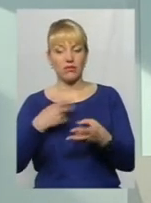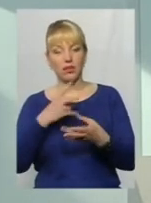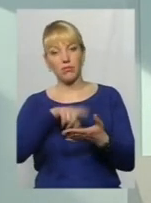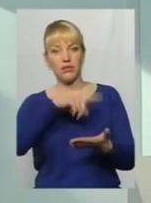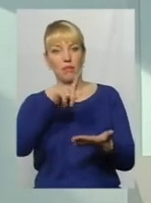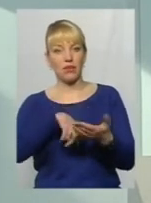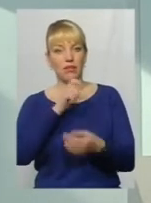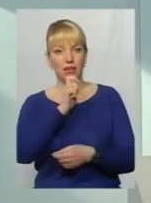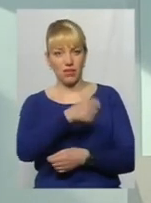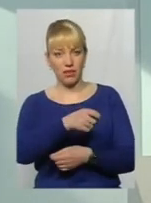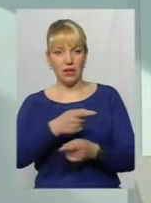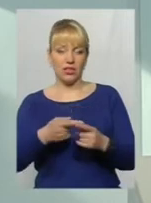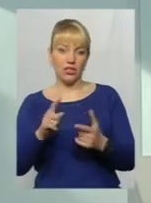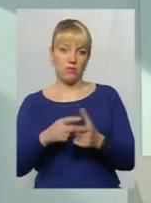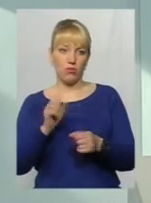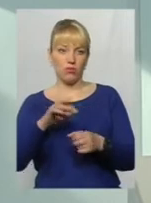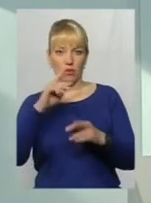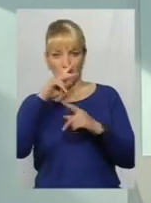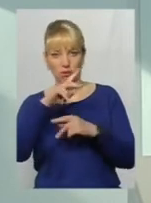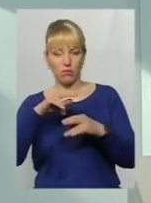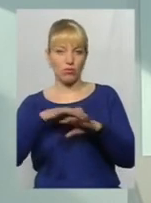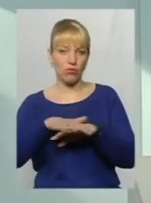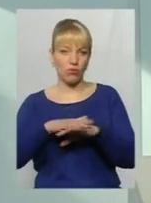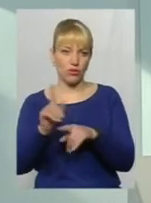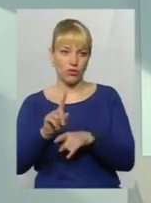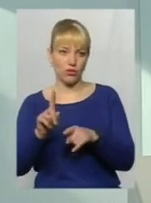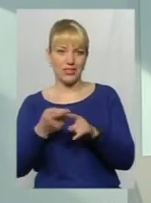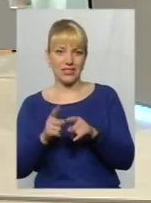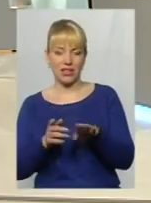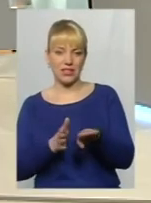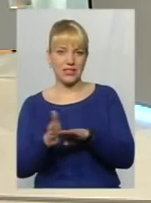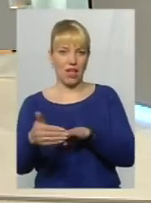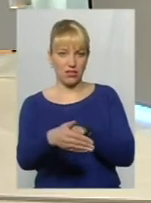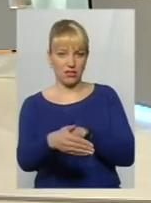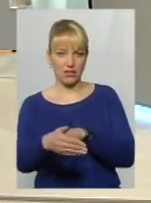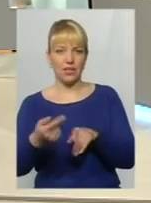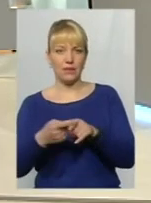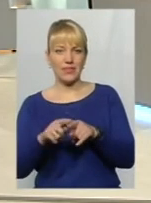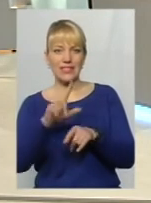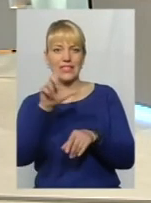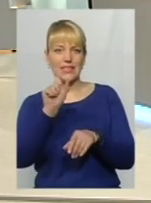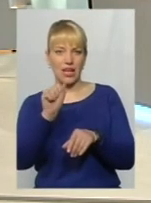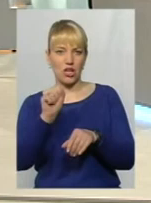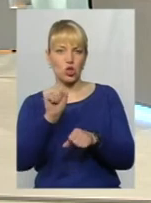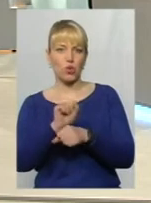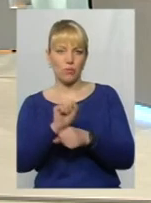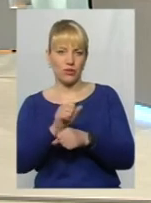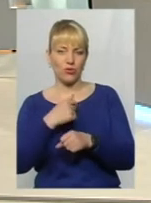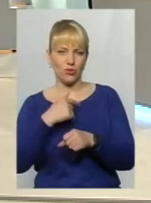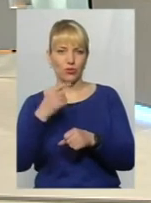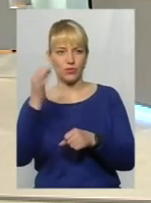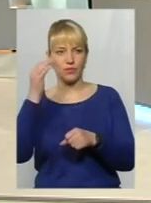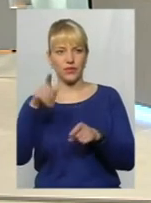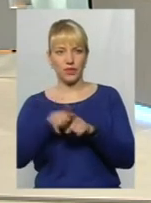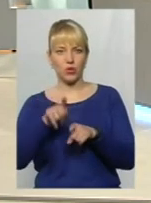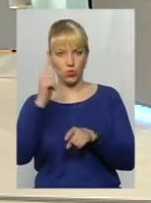може вони і прорахували в проєкті цей заїзд. Це за зупинкою, я так розумію. Так, я